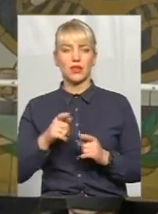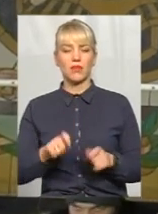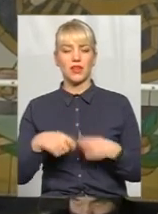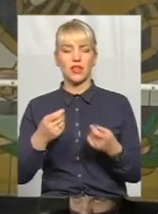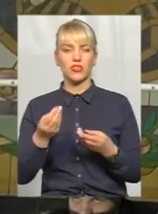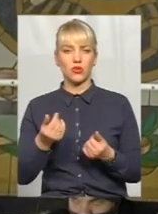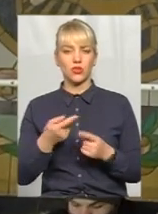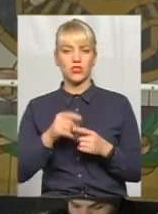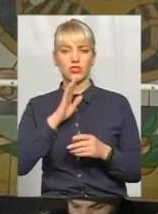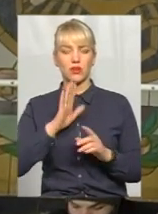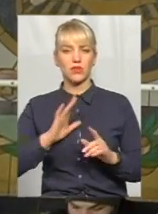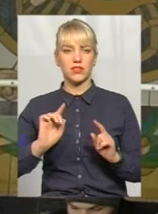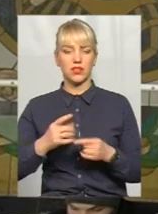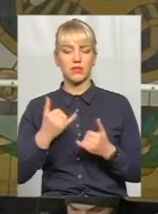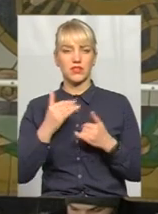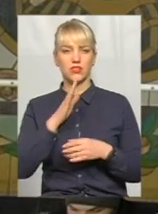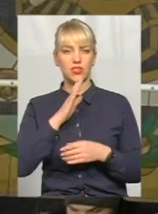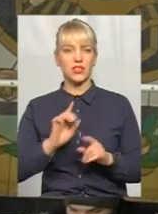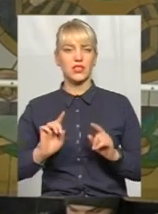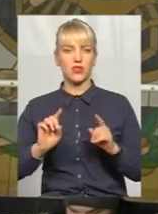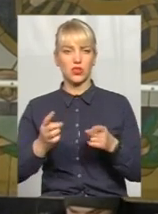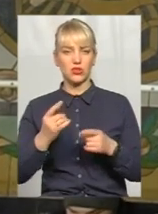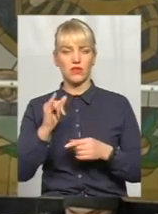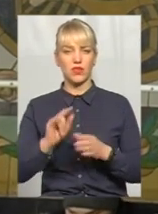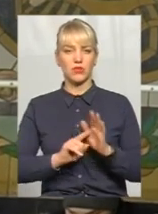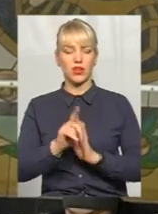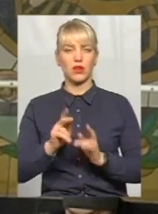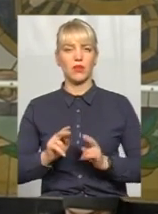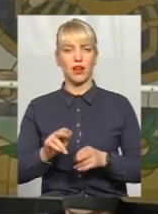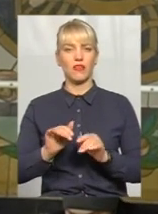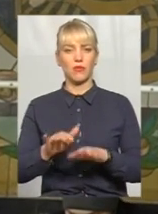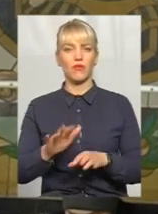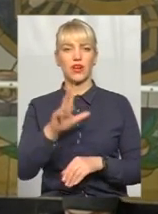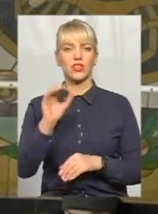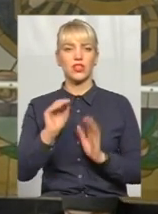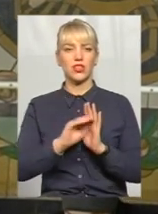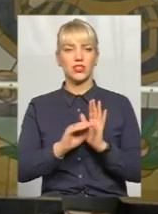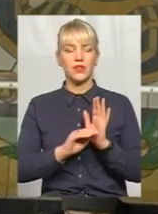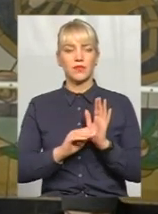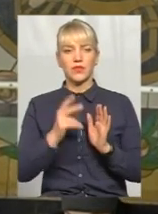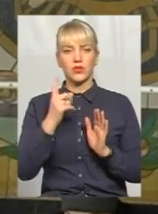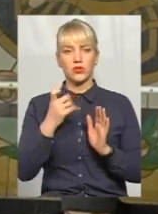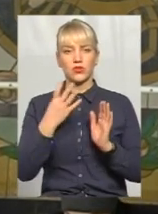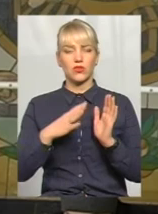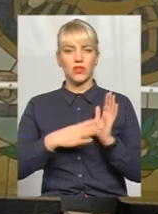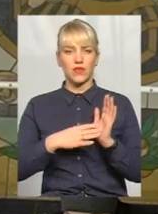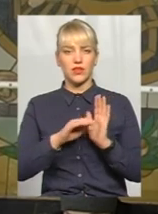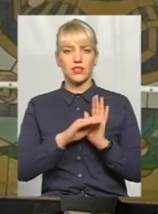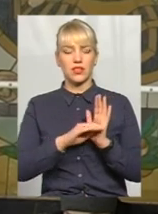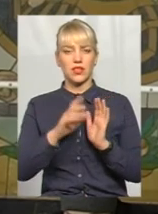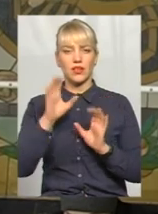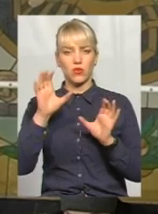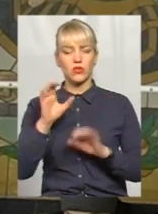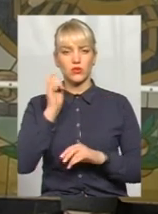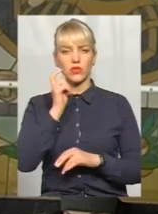вона заарештована, відкрито кримінальне провадження за частиною 3 статті 149 Кримінального кодексу України,